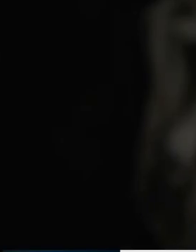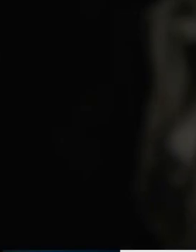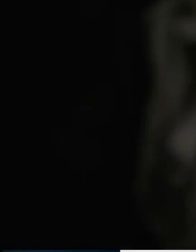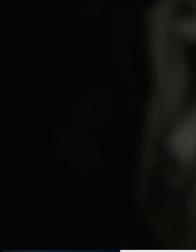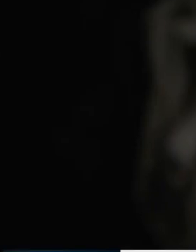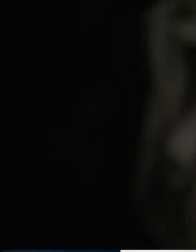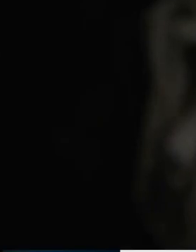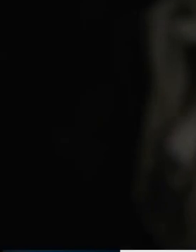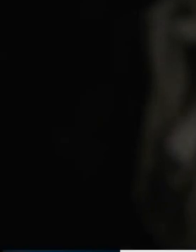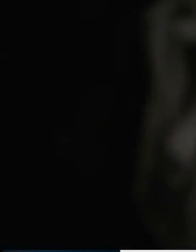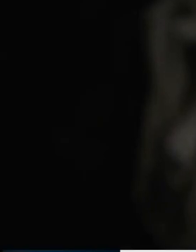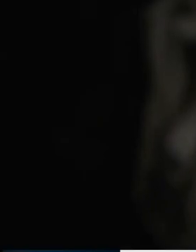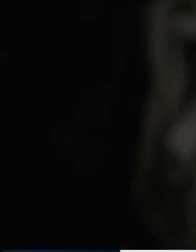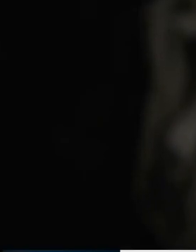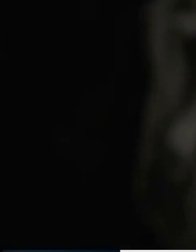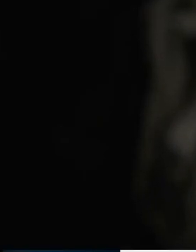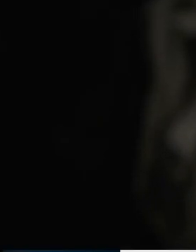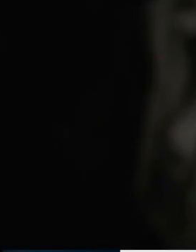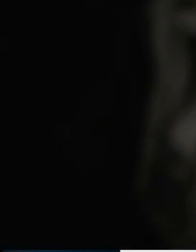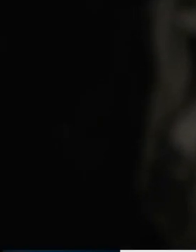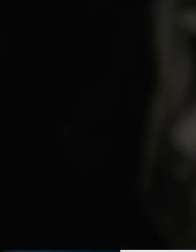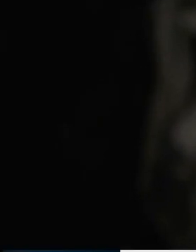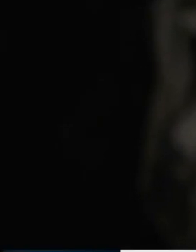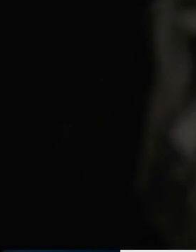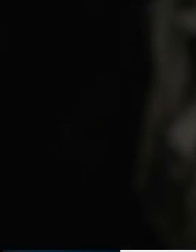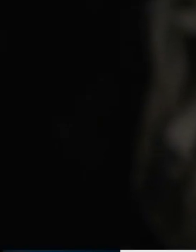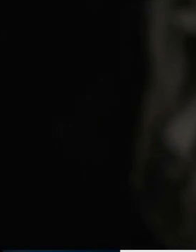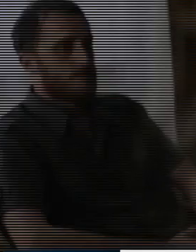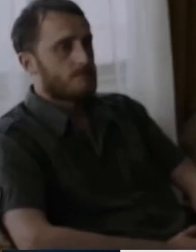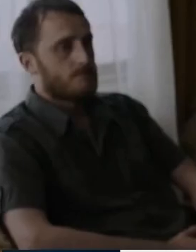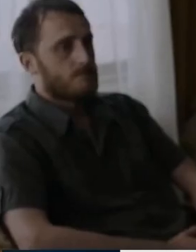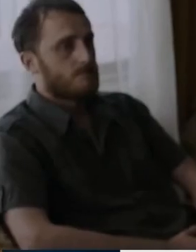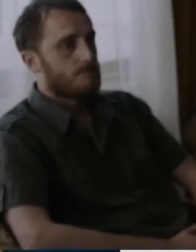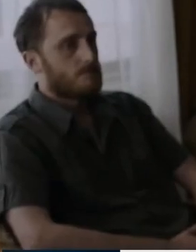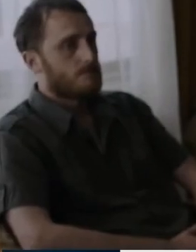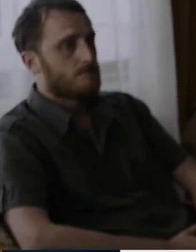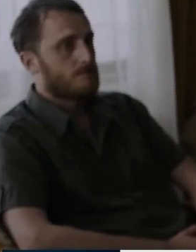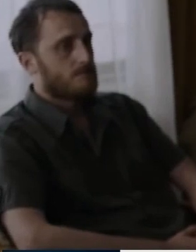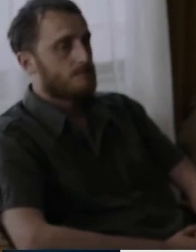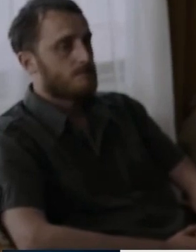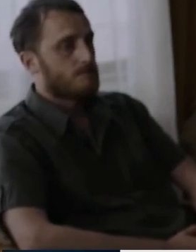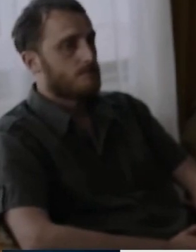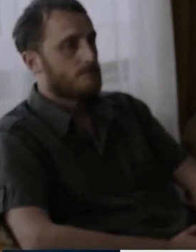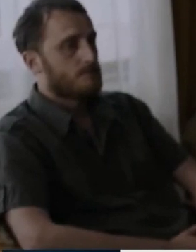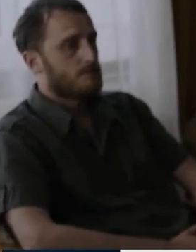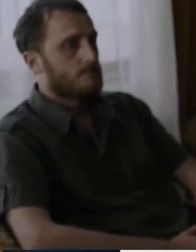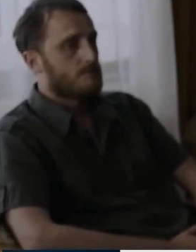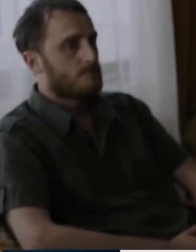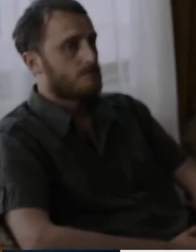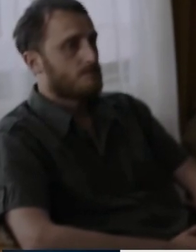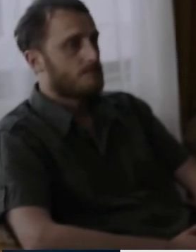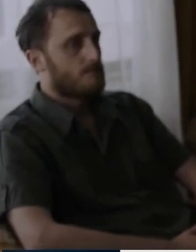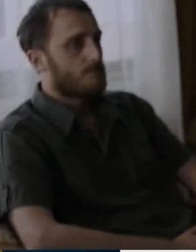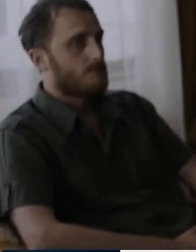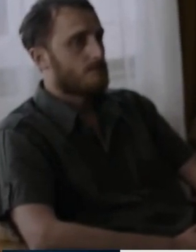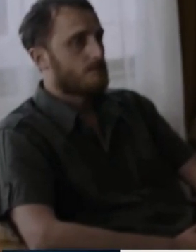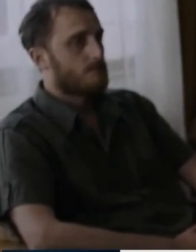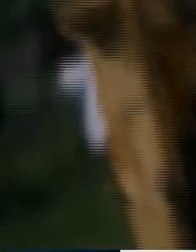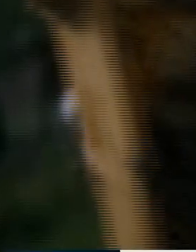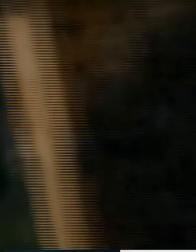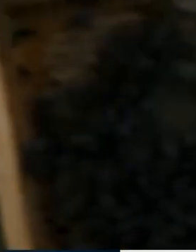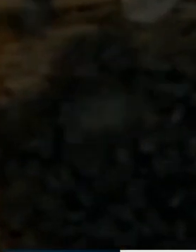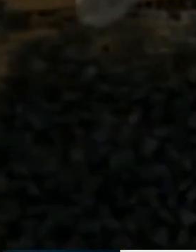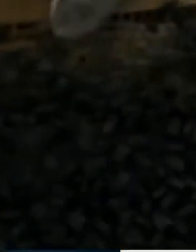tona ka arrit sukses. Kemi pas reagimet jashtë zakonshme për i publikut, filmisht e film me